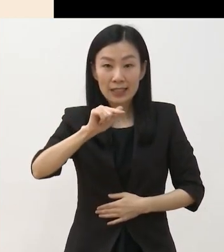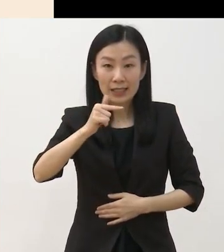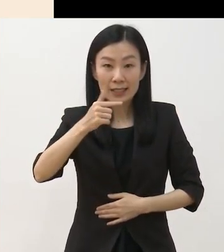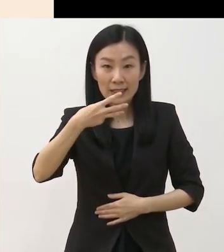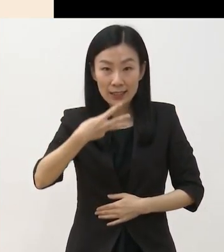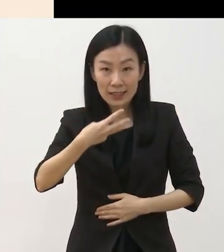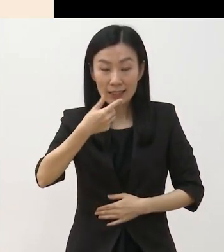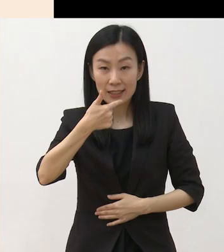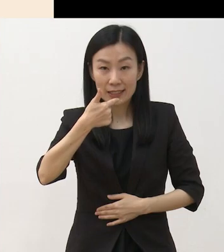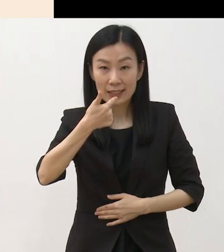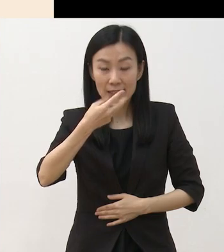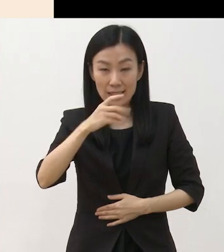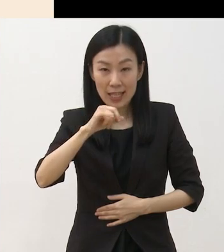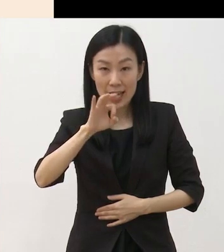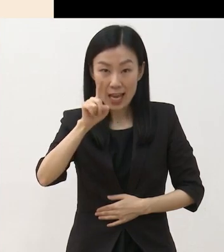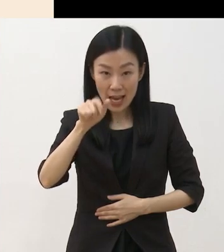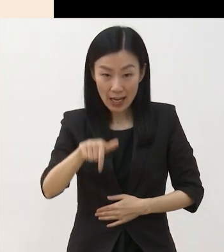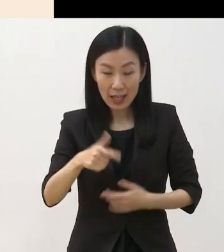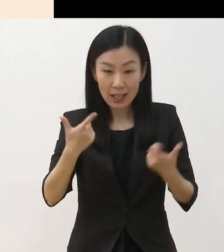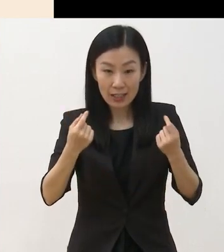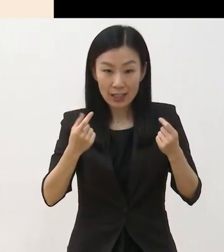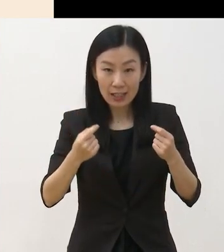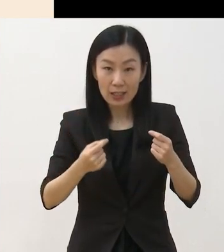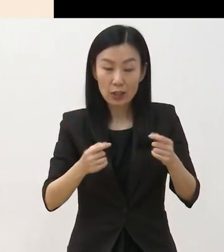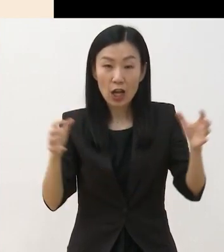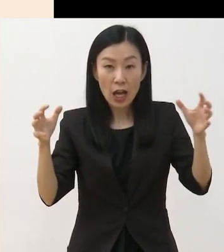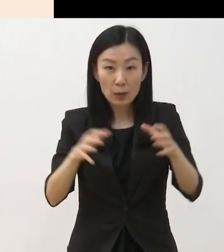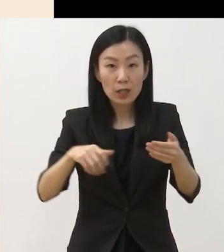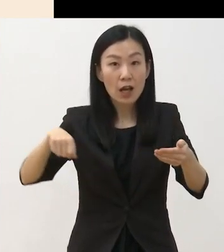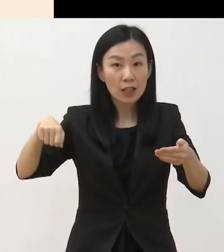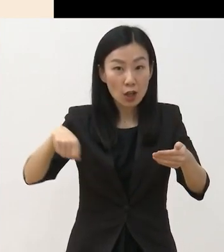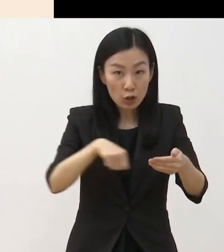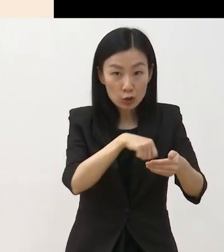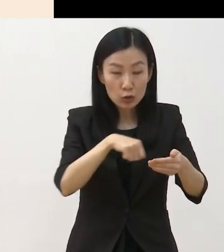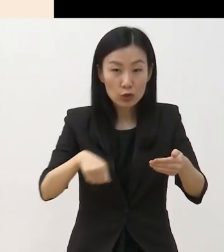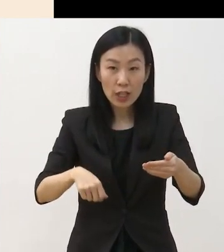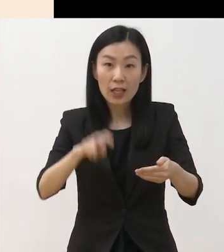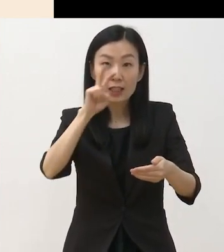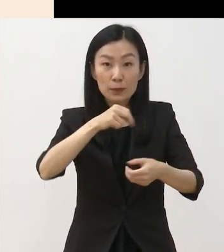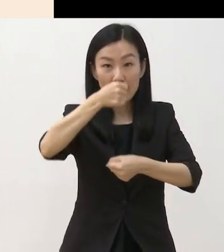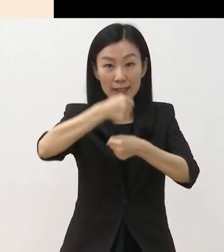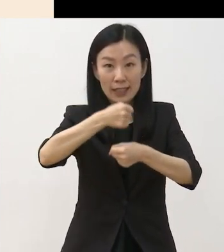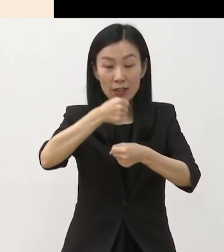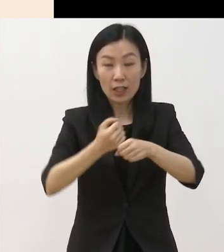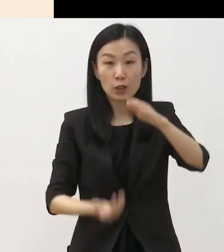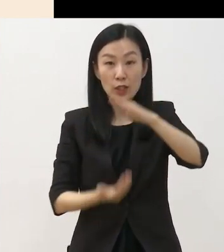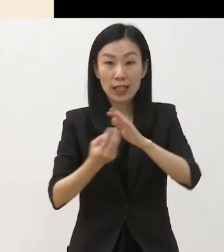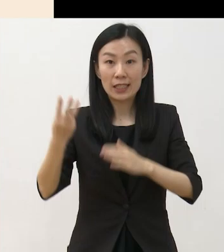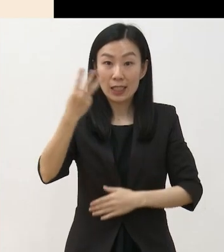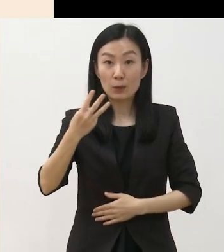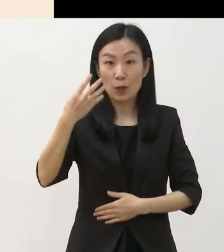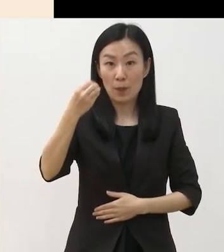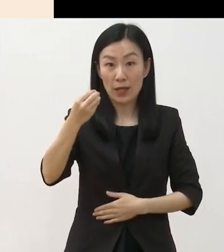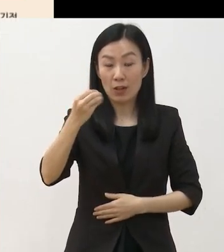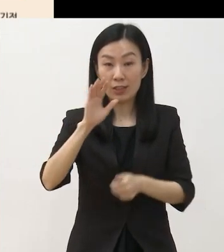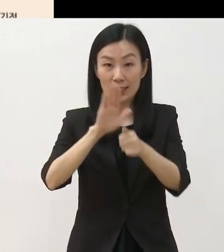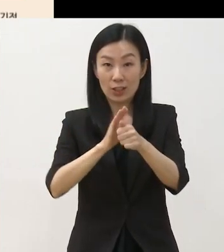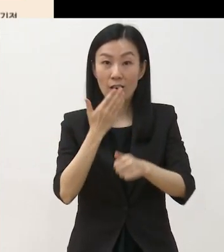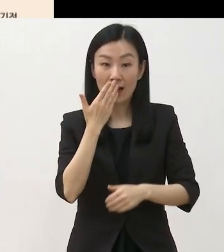합창곡을 재연하는 연주나 음반 제작에 최대 3천만원까지 지원합니다